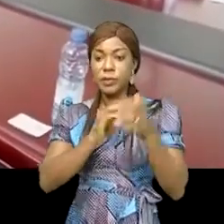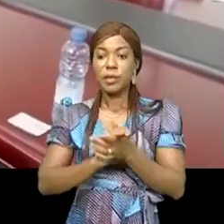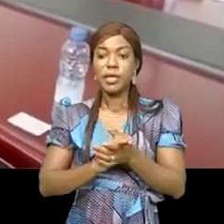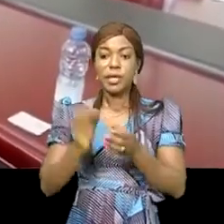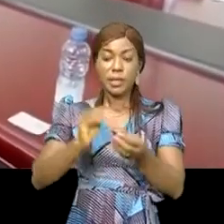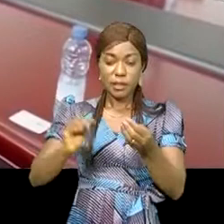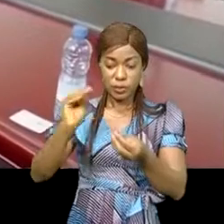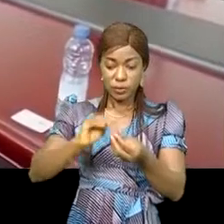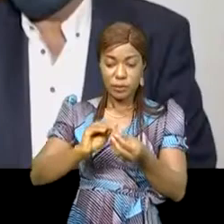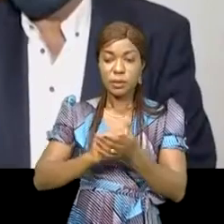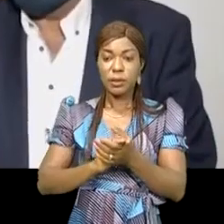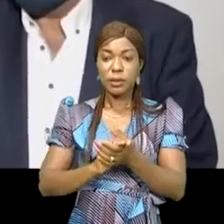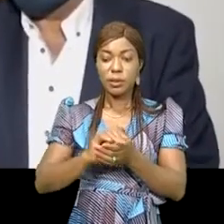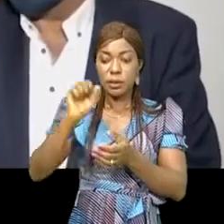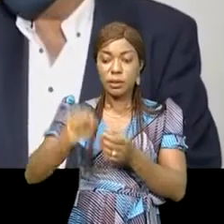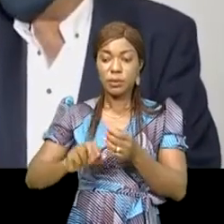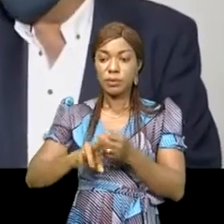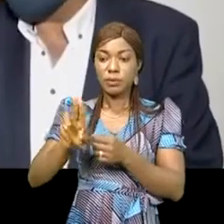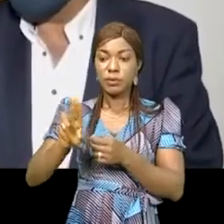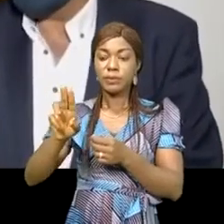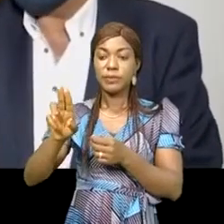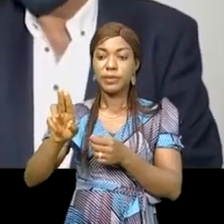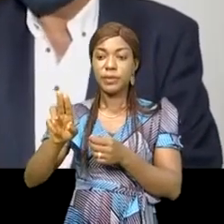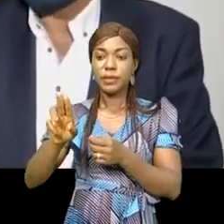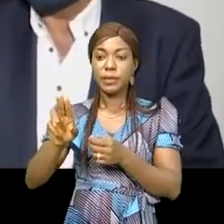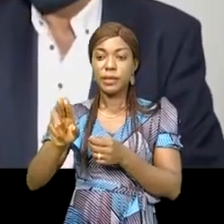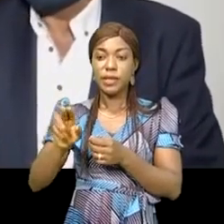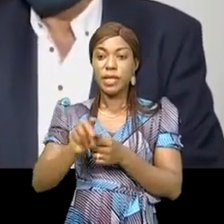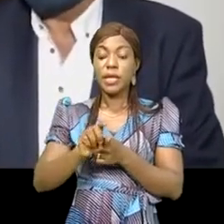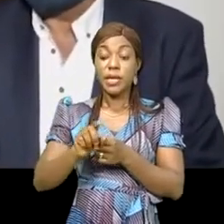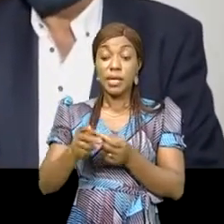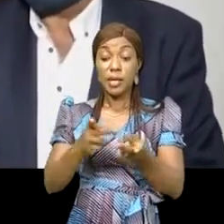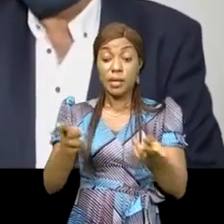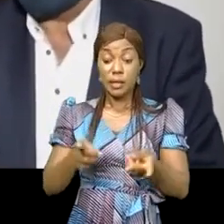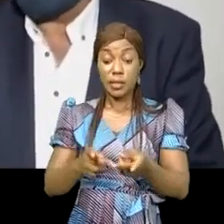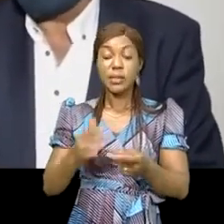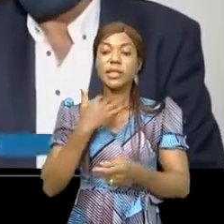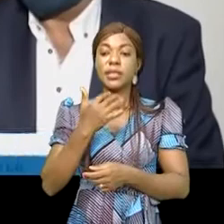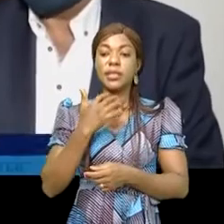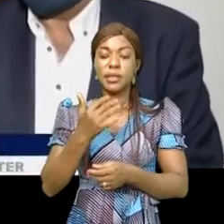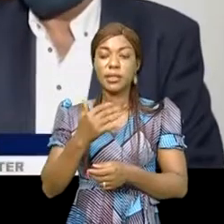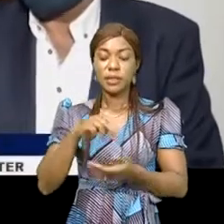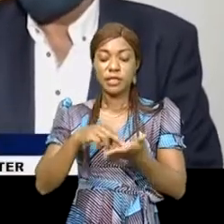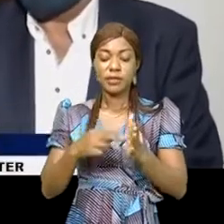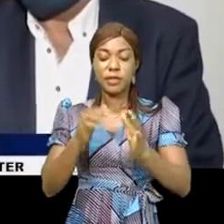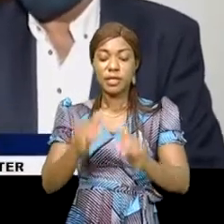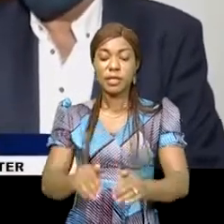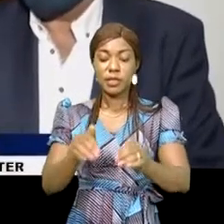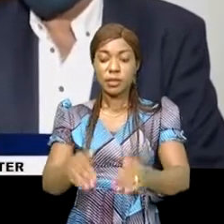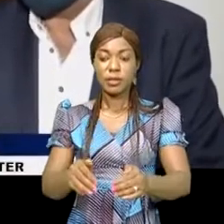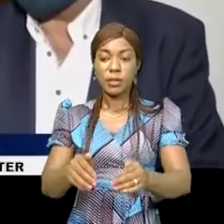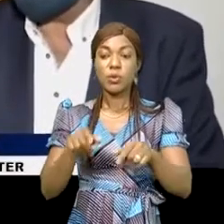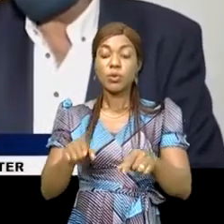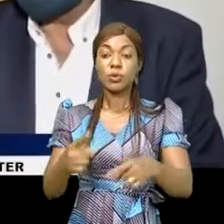'ajouter. Le Sud-Oubangui, c'est une région très riche, c'est une région agricole. Aujourd'hui,